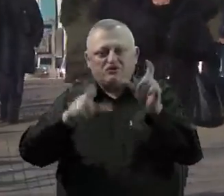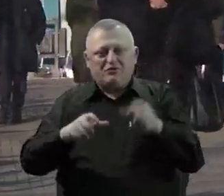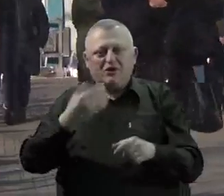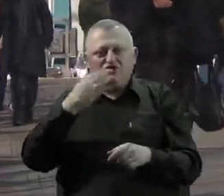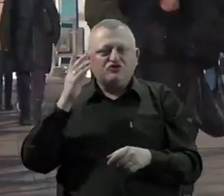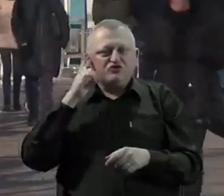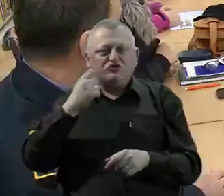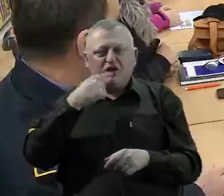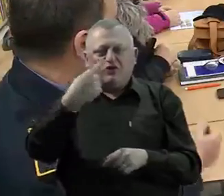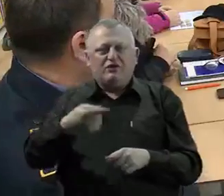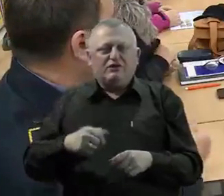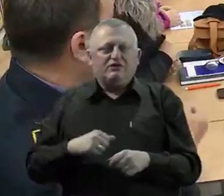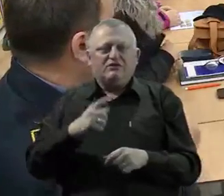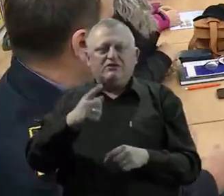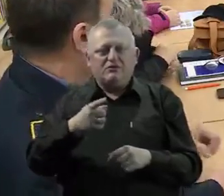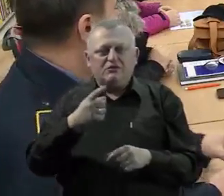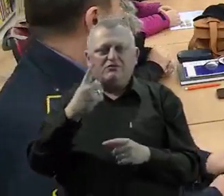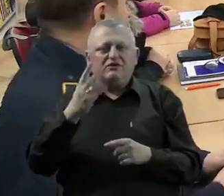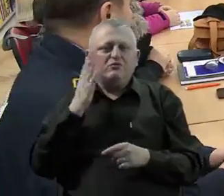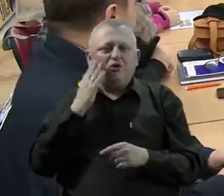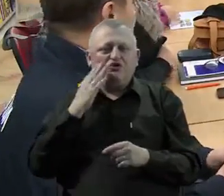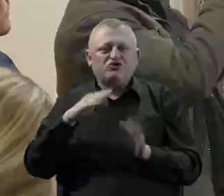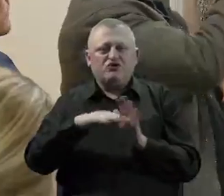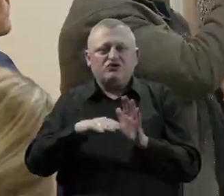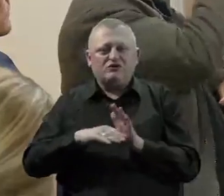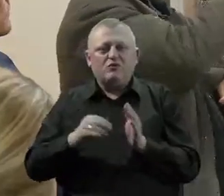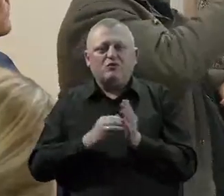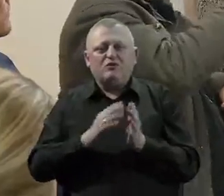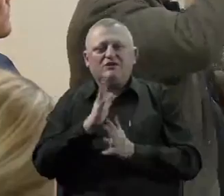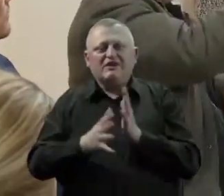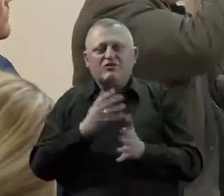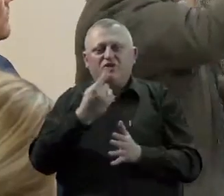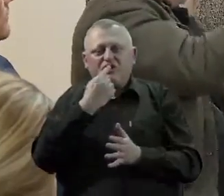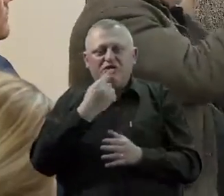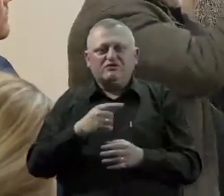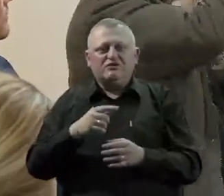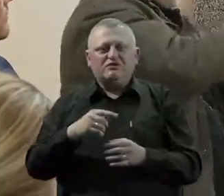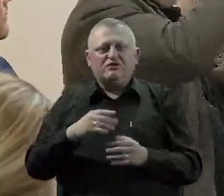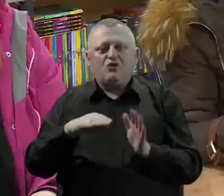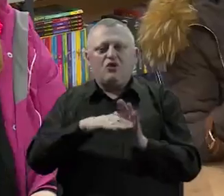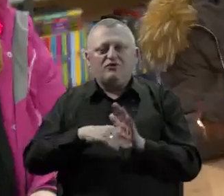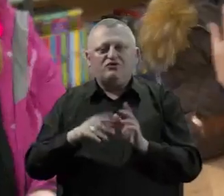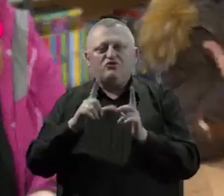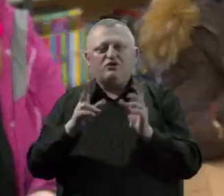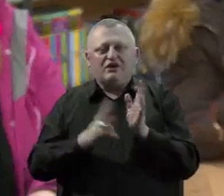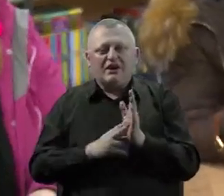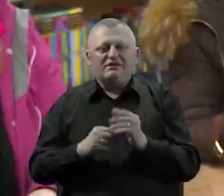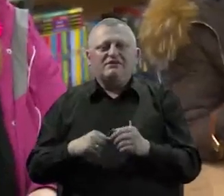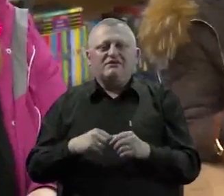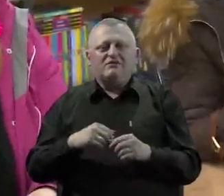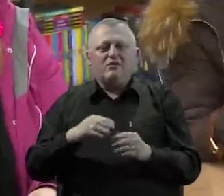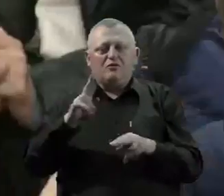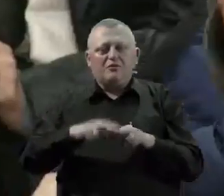oštećenog sluha i govora. Ujedno time će ispoštovati zakonu upotrebi znakovnog jezika, zatim konvenciju Ujedinjene naroda,